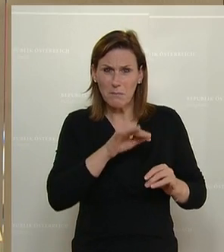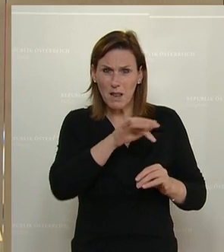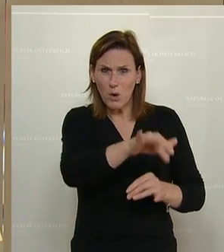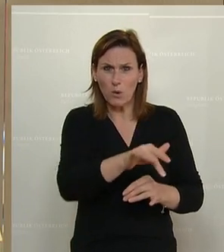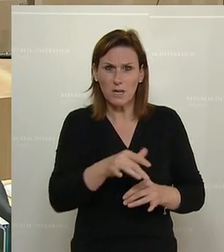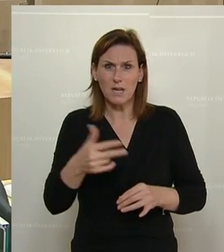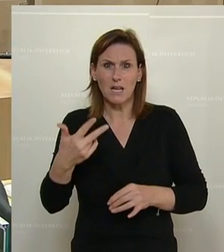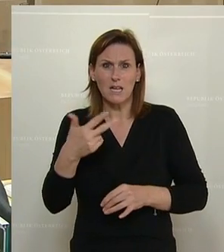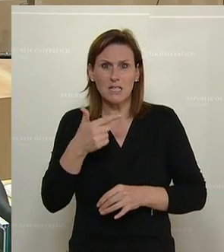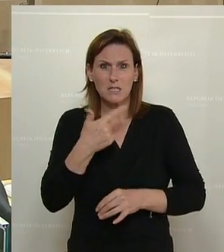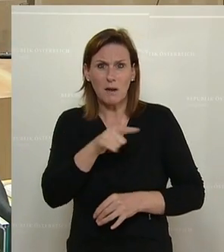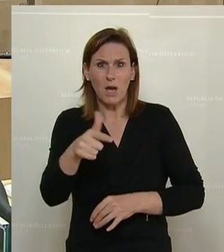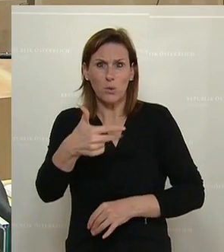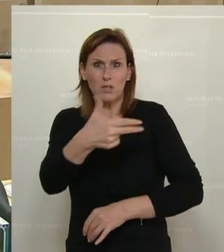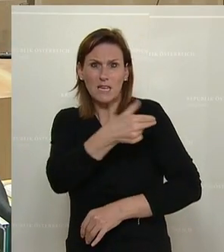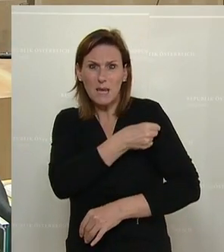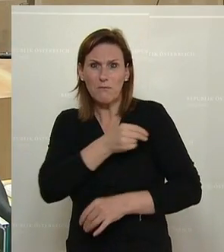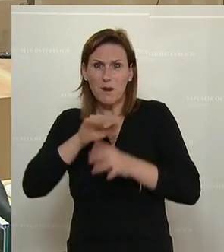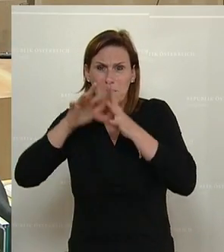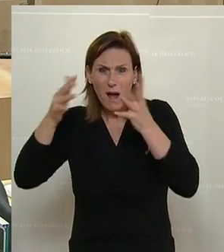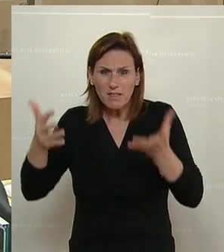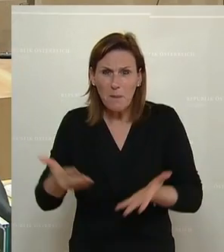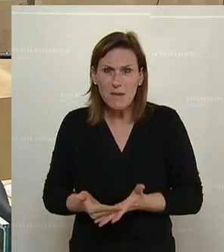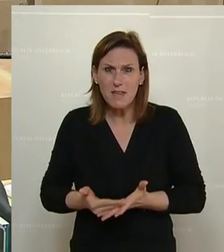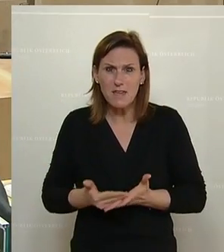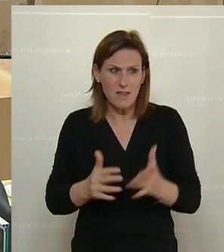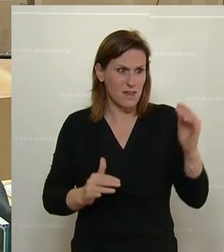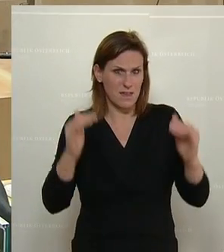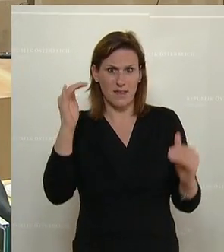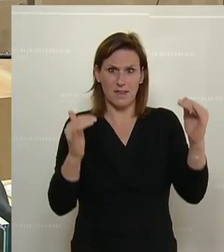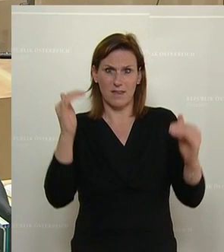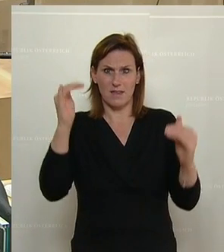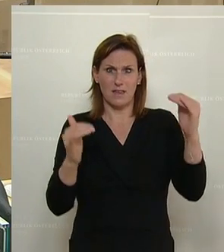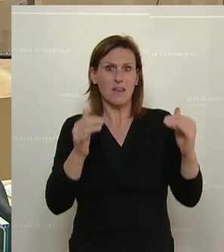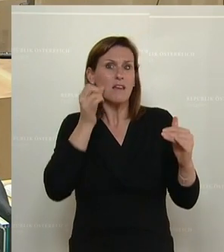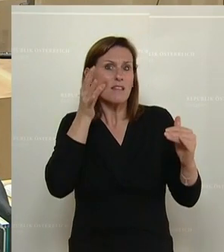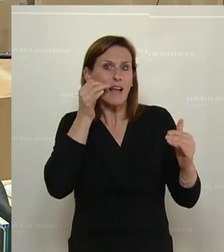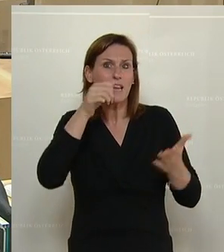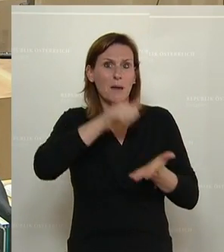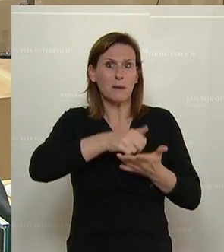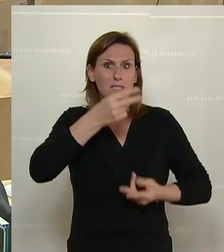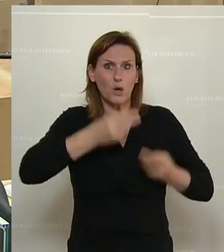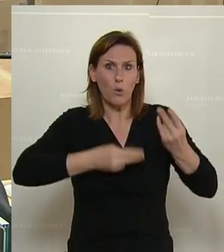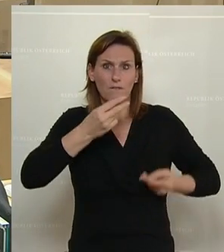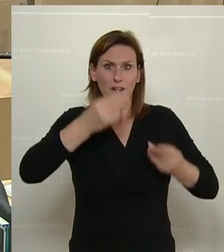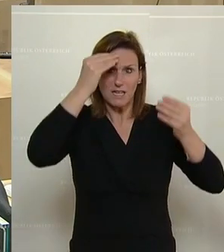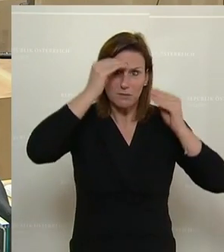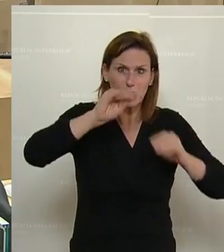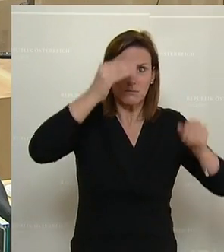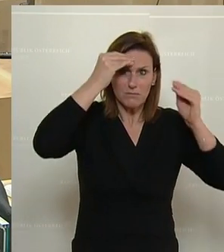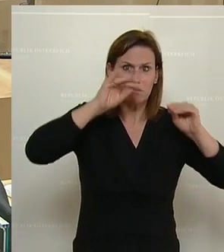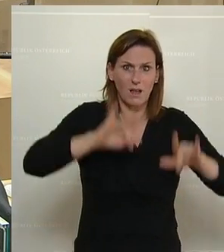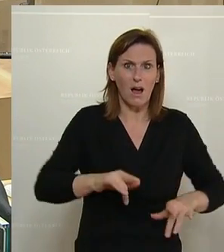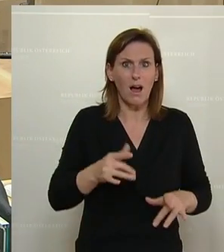einer Pandemie. 210 Millionen für BR, für Eigeninszenierungen, für tägliche Pressekonferenzen mit Ankündigungen. Die